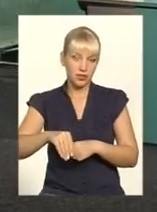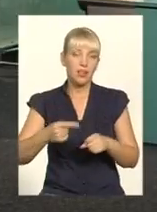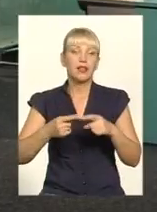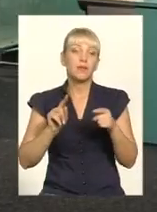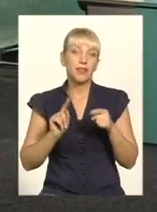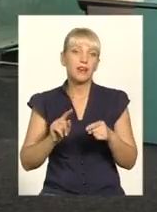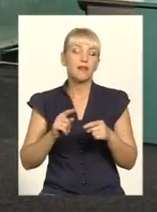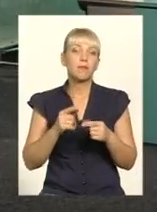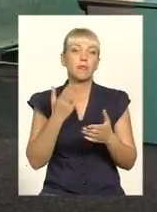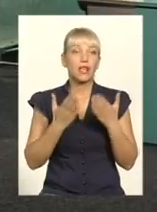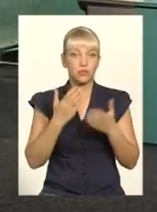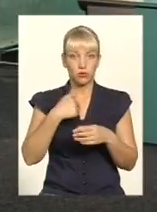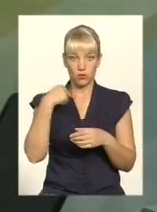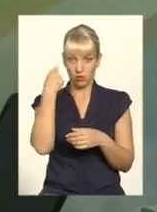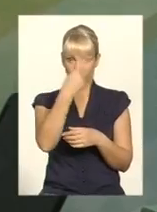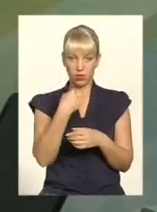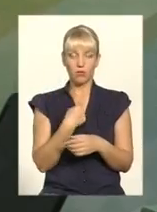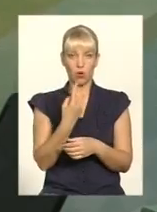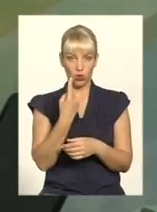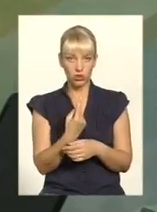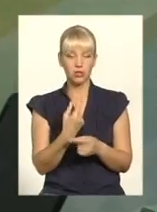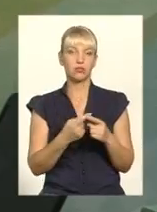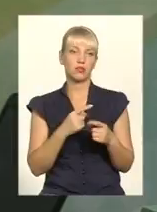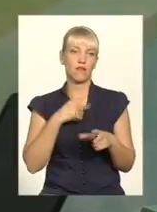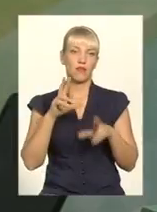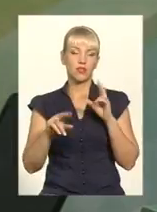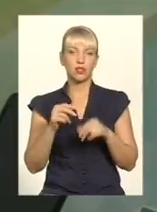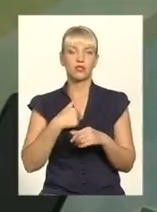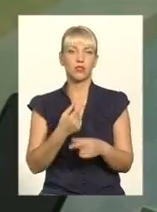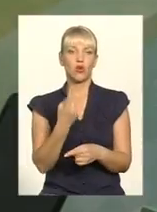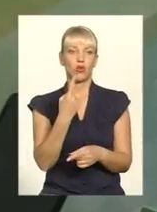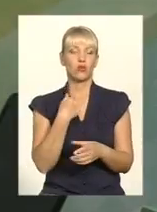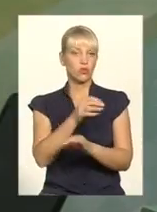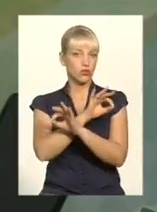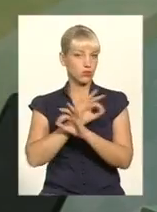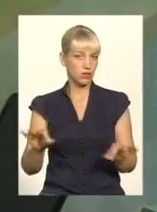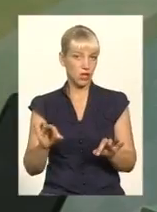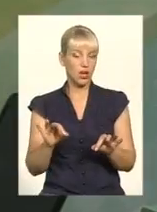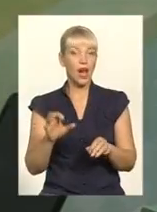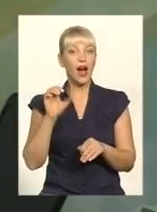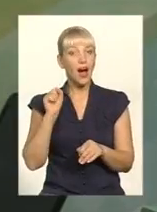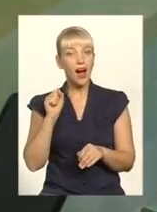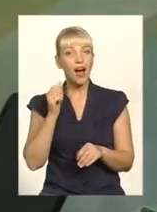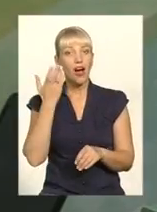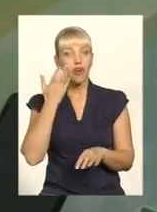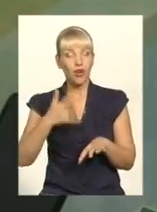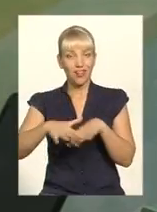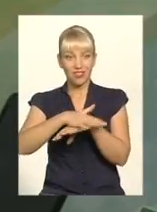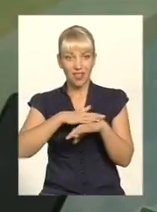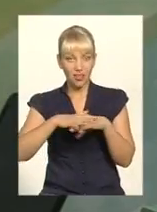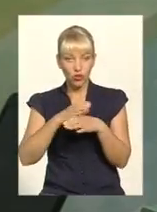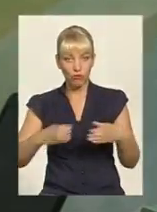Кожний індивідум – це є особистість з хорошими якостями. А натовп немає